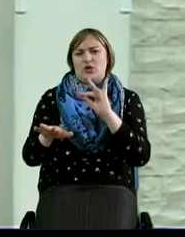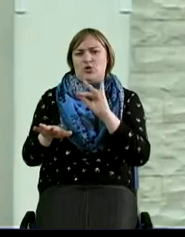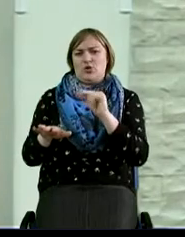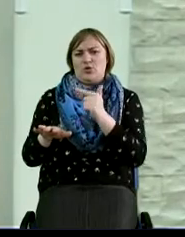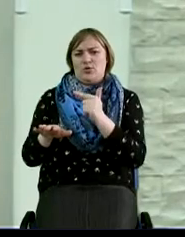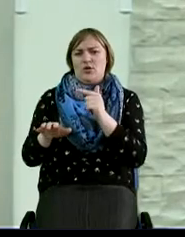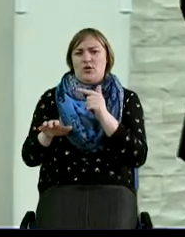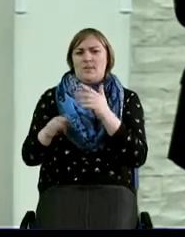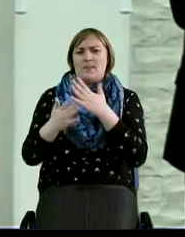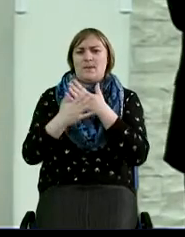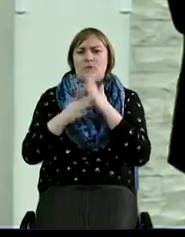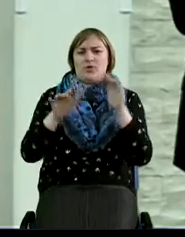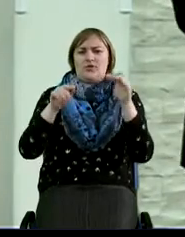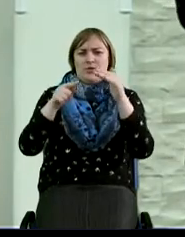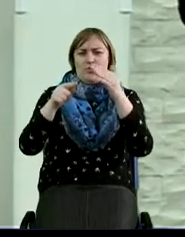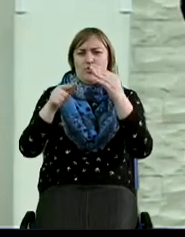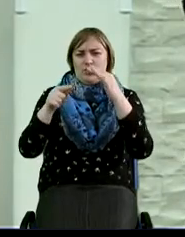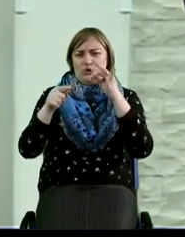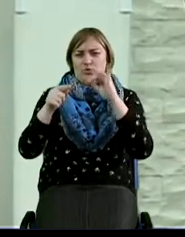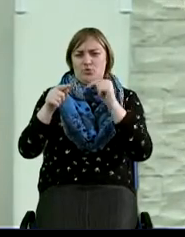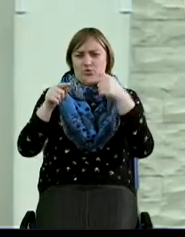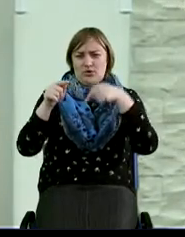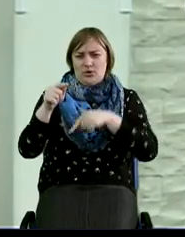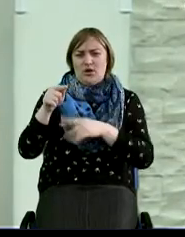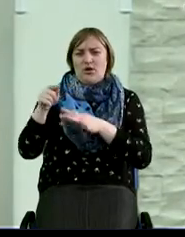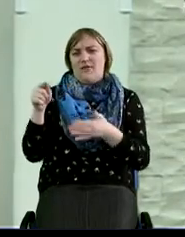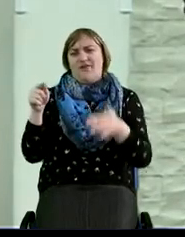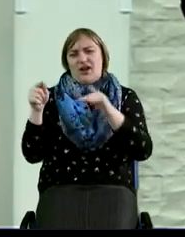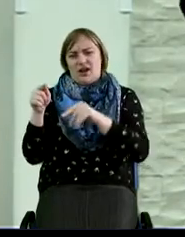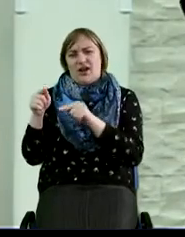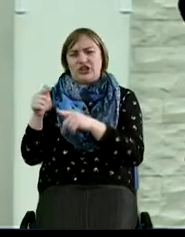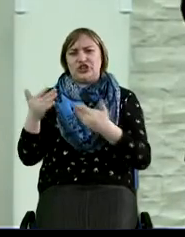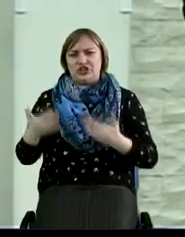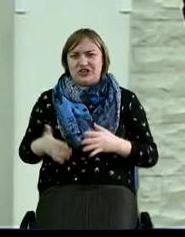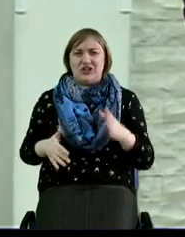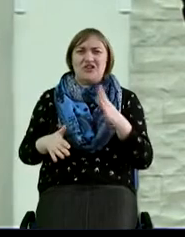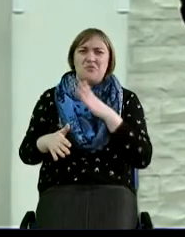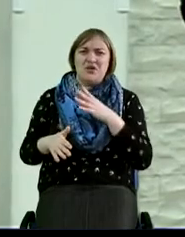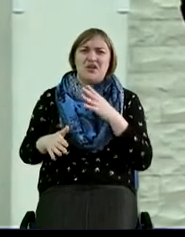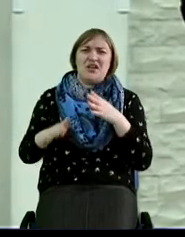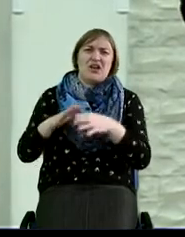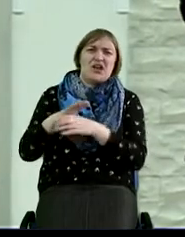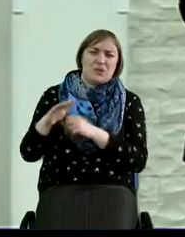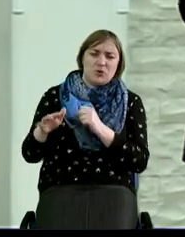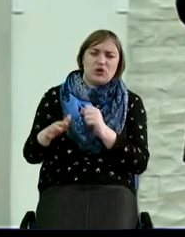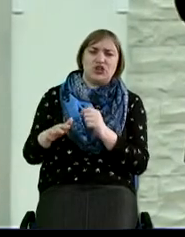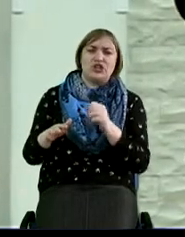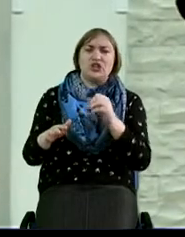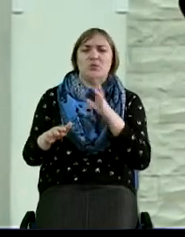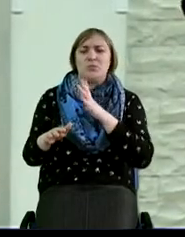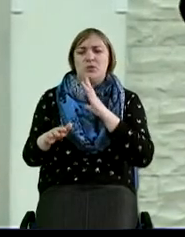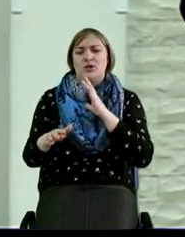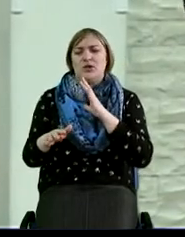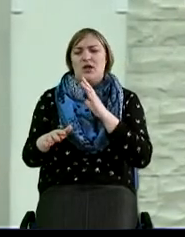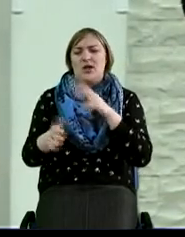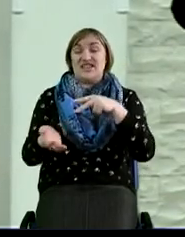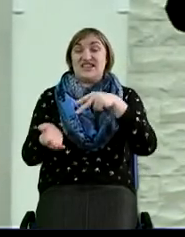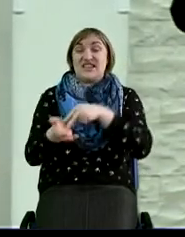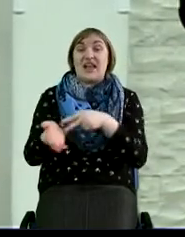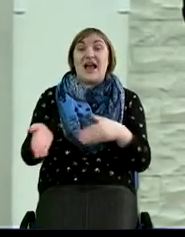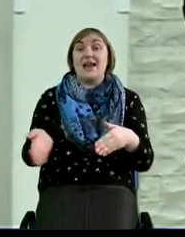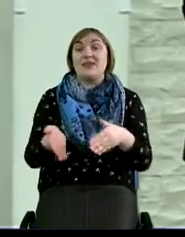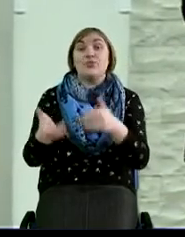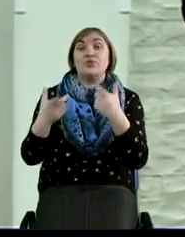Мертвого моря, жили в горах, они занимались там грабежами, у них были, стояли на путях, где